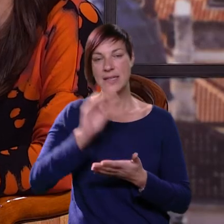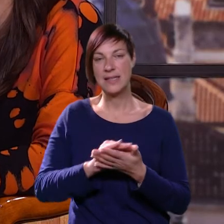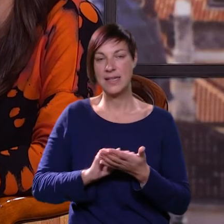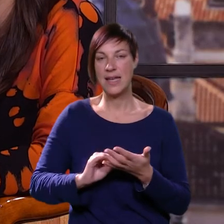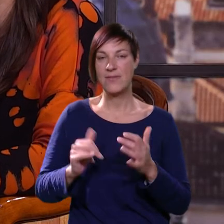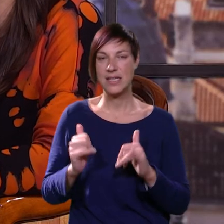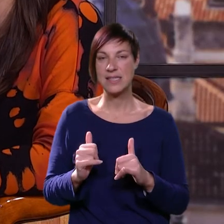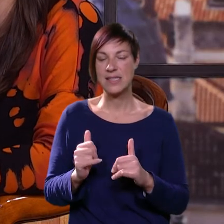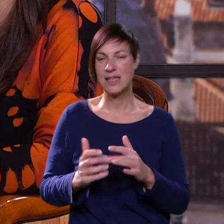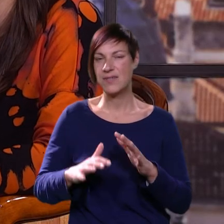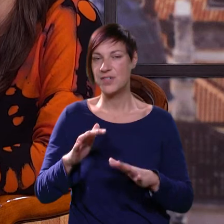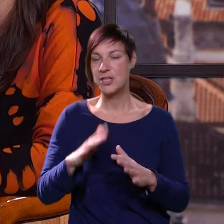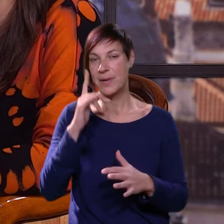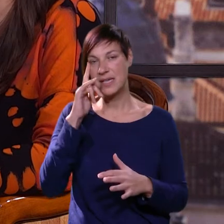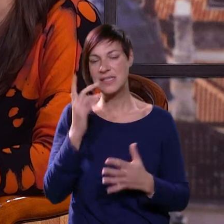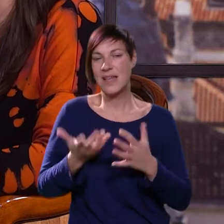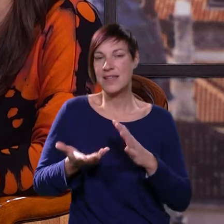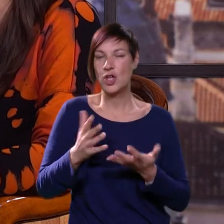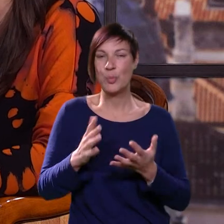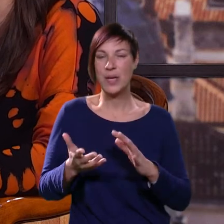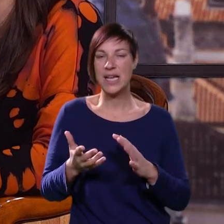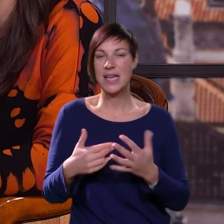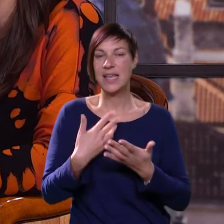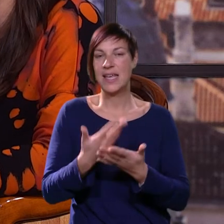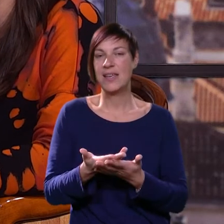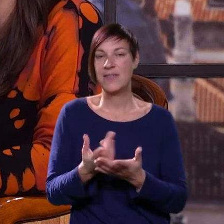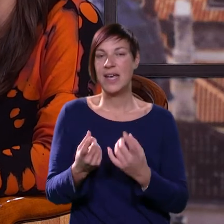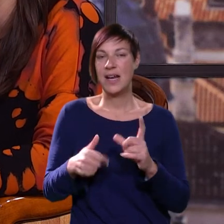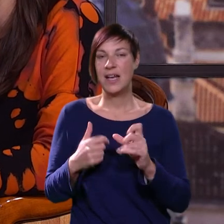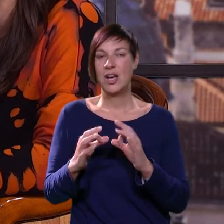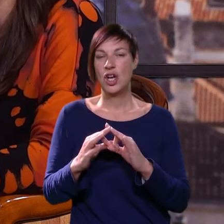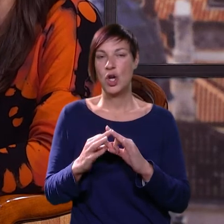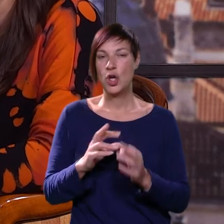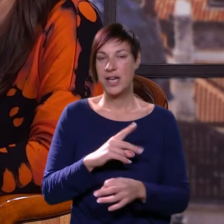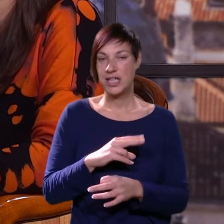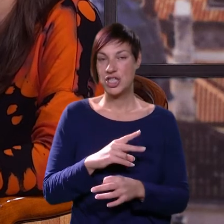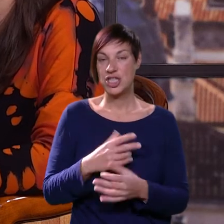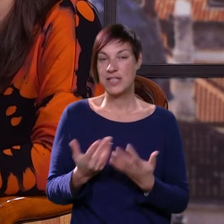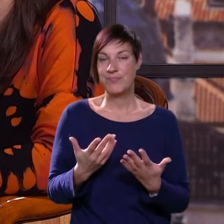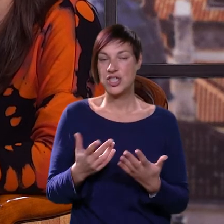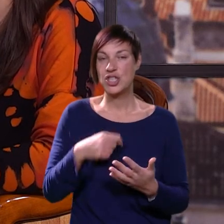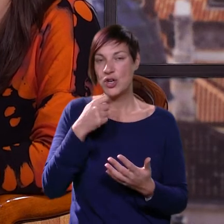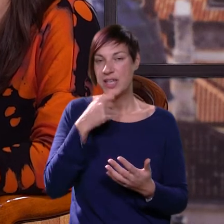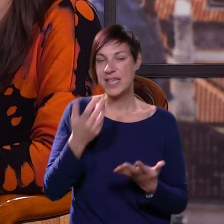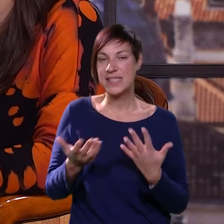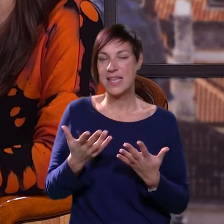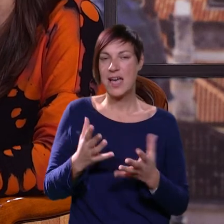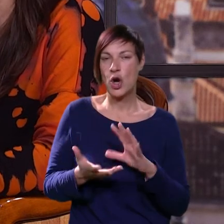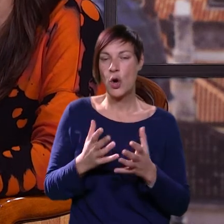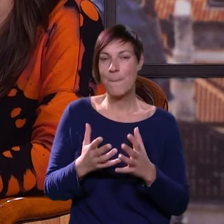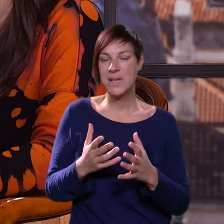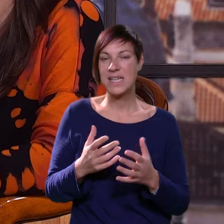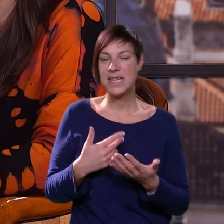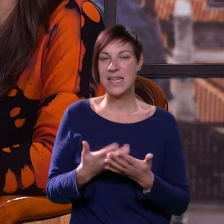dnevnik, sada više manje znate, otprilike i vi, ali i Laura, vaša kćer, što jeste, kako